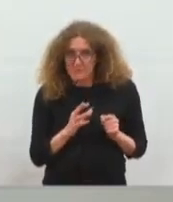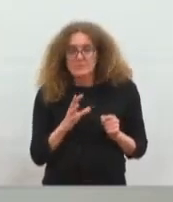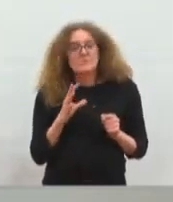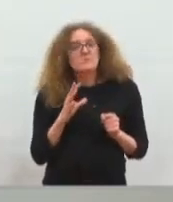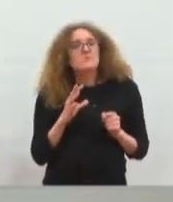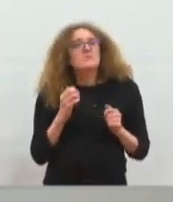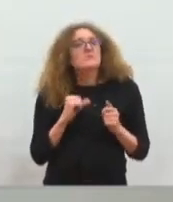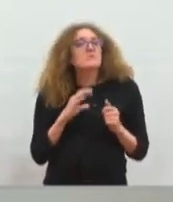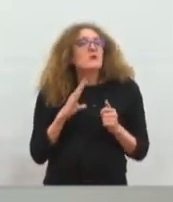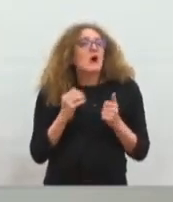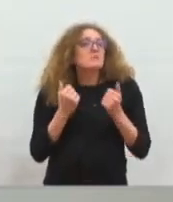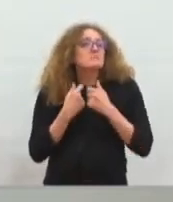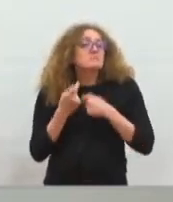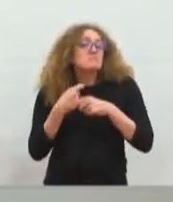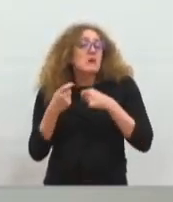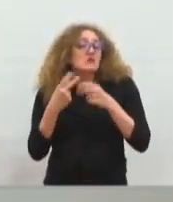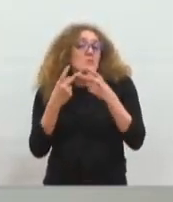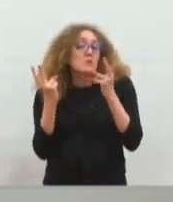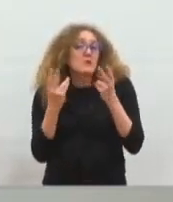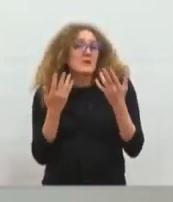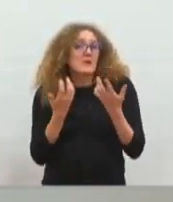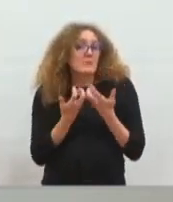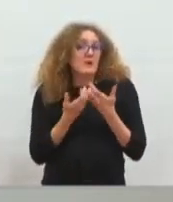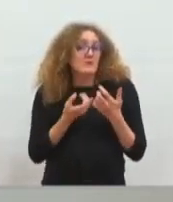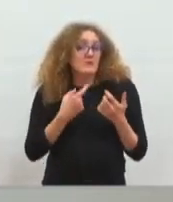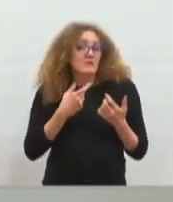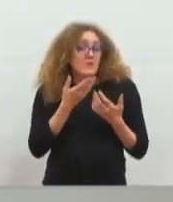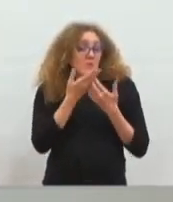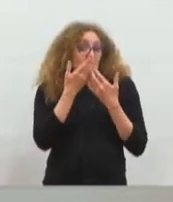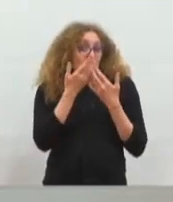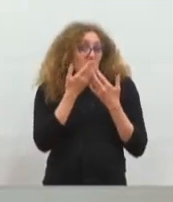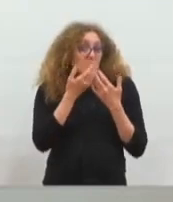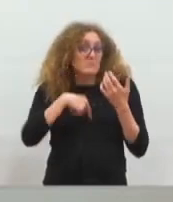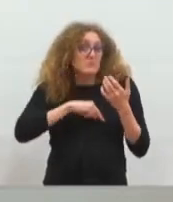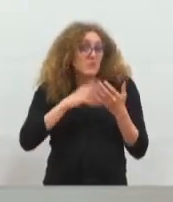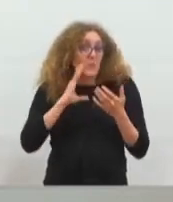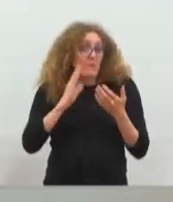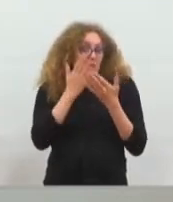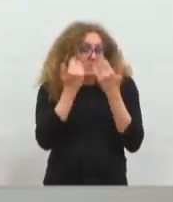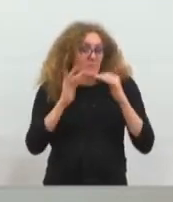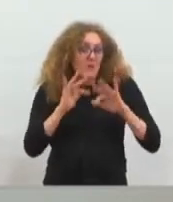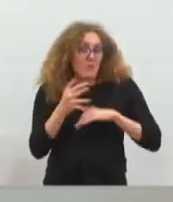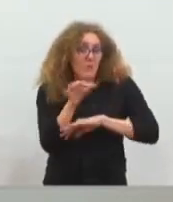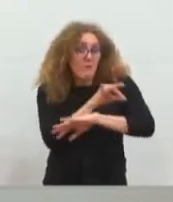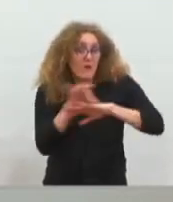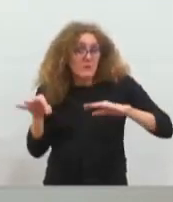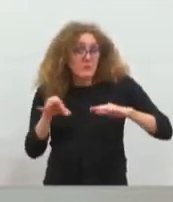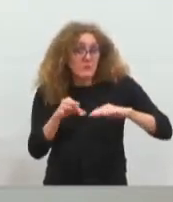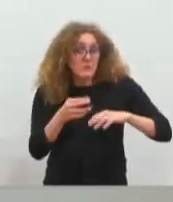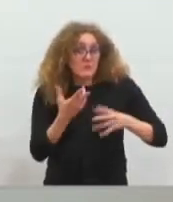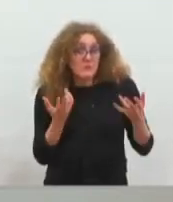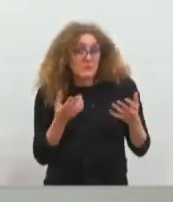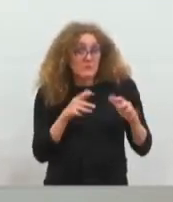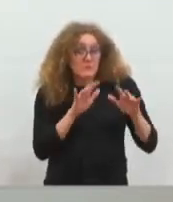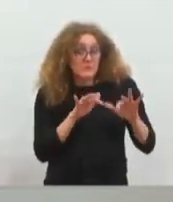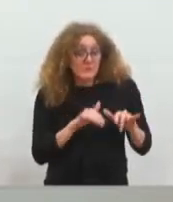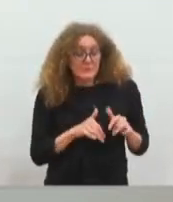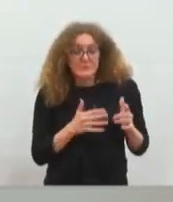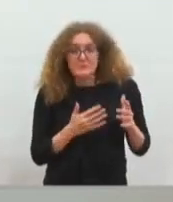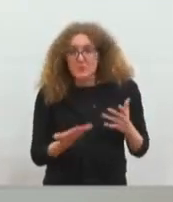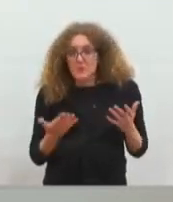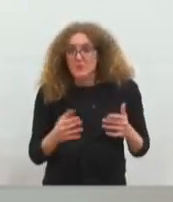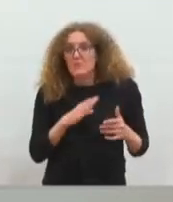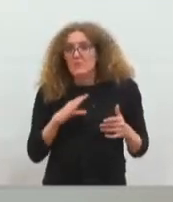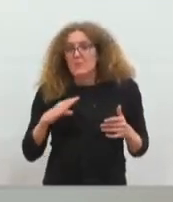public, un certain nombre de choses. Par exemple, nous ne savions pas faire la facturation. Eh bien, sous la conduite d'ailleurs de Jacques-Ygala-Brunboul,